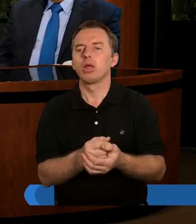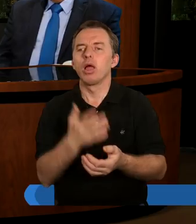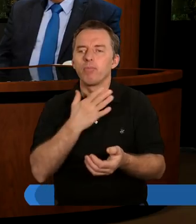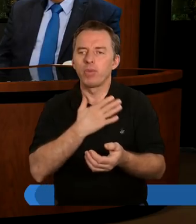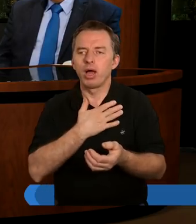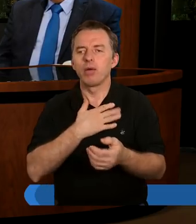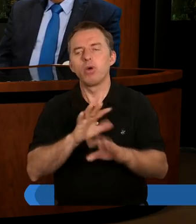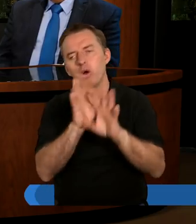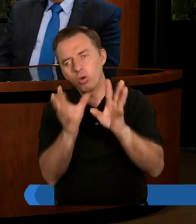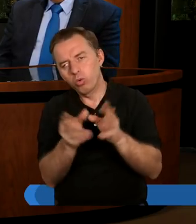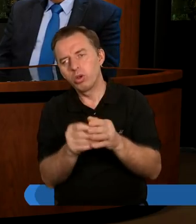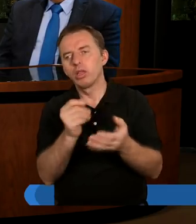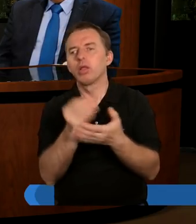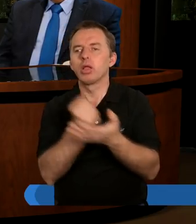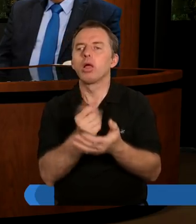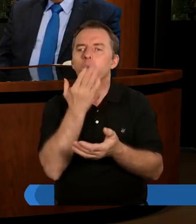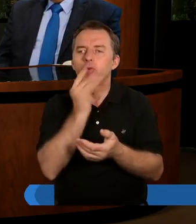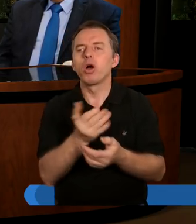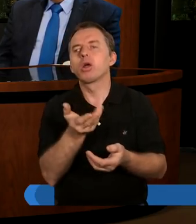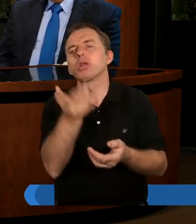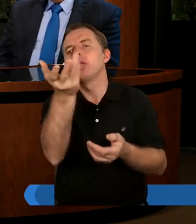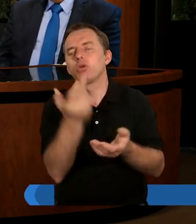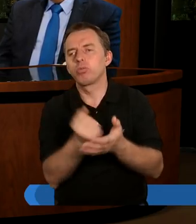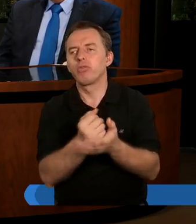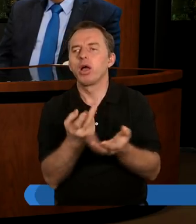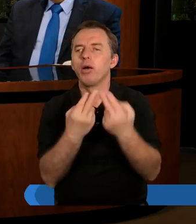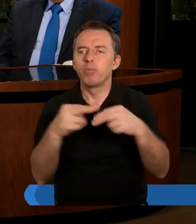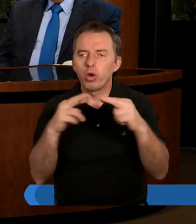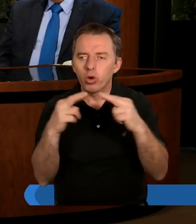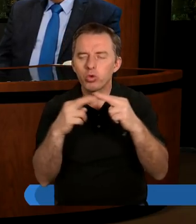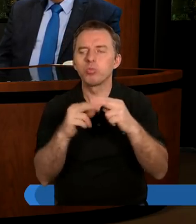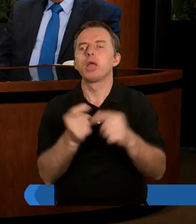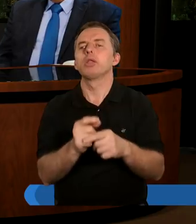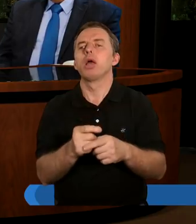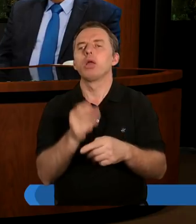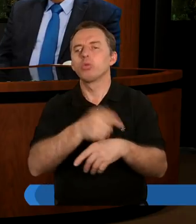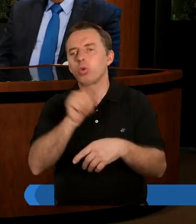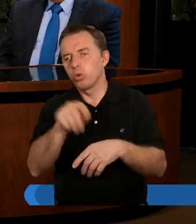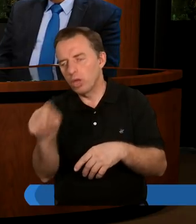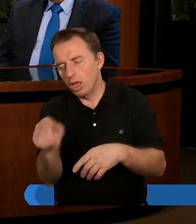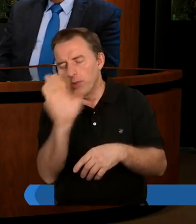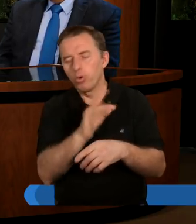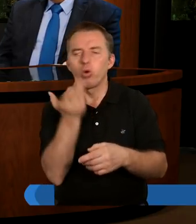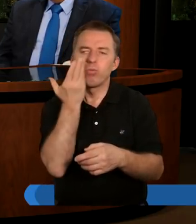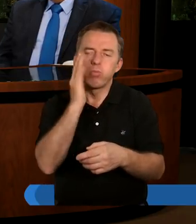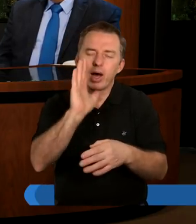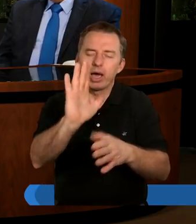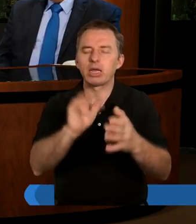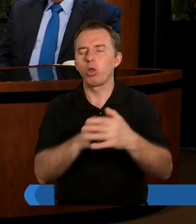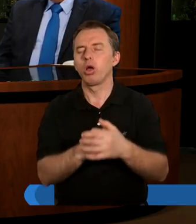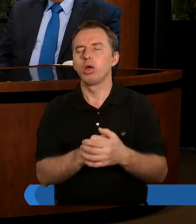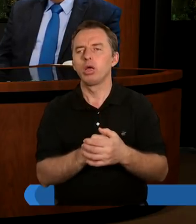ogólna myśl związana, będziemy mówili o kilku nieporozumieniach, sytuacjach. I myślę, że tutaj Pan Bóg bardzo